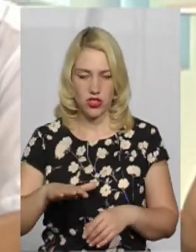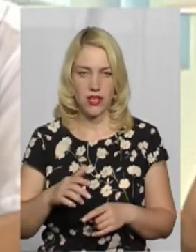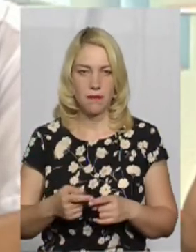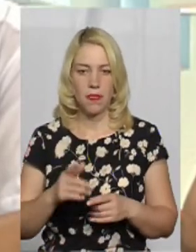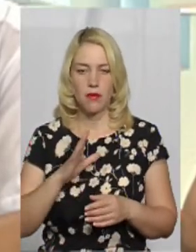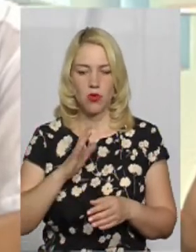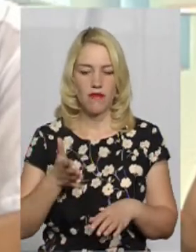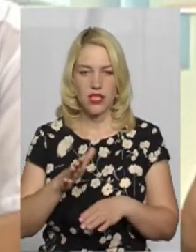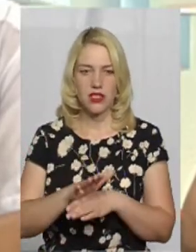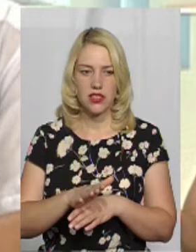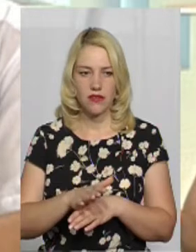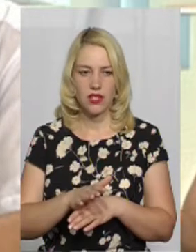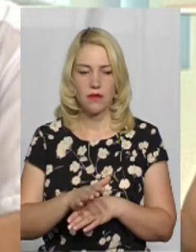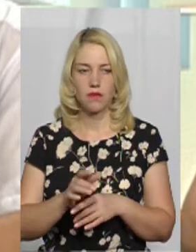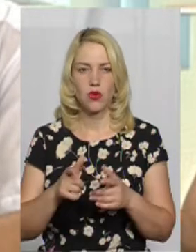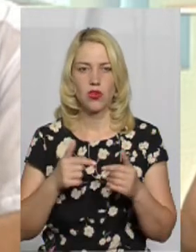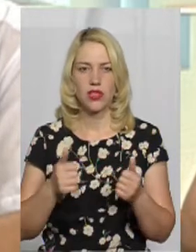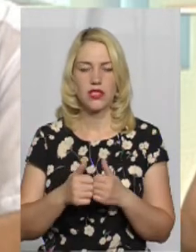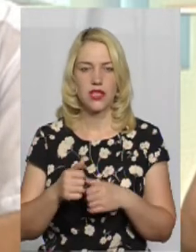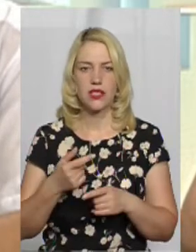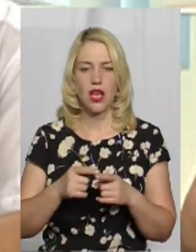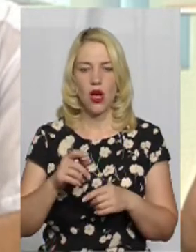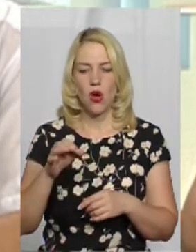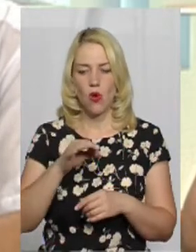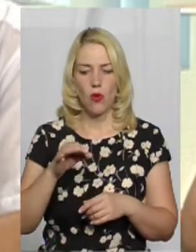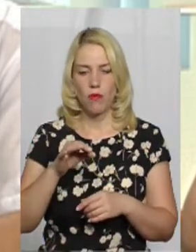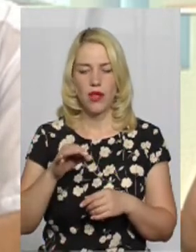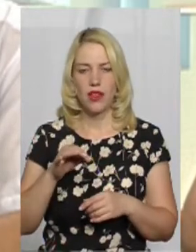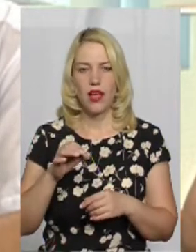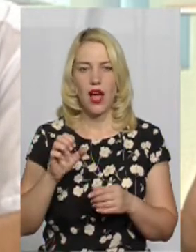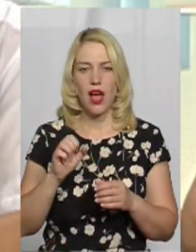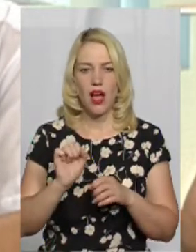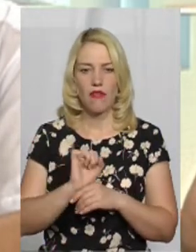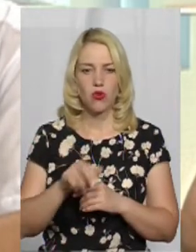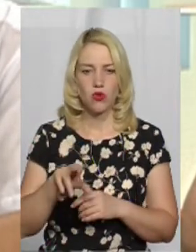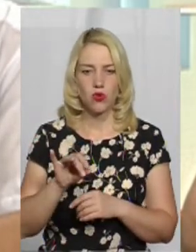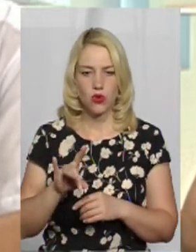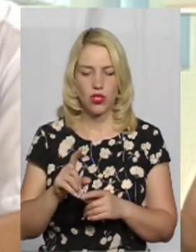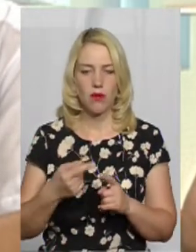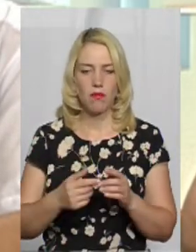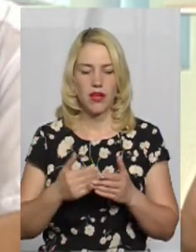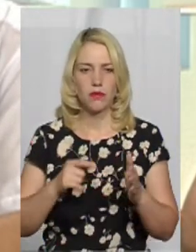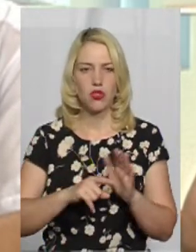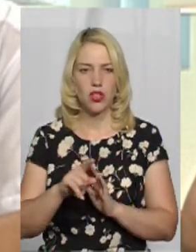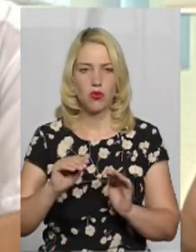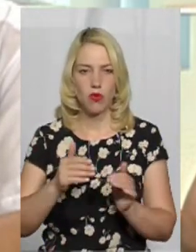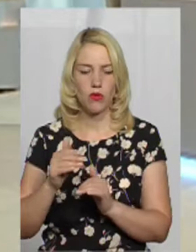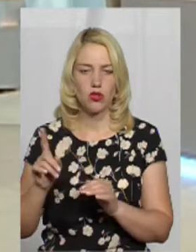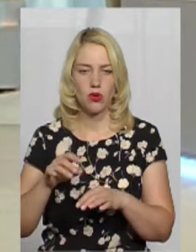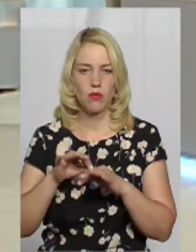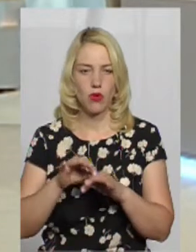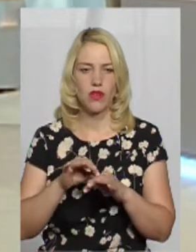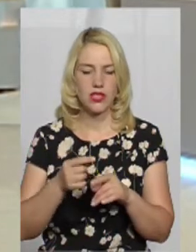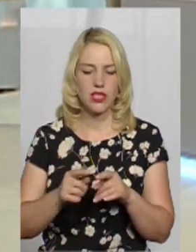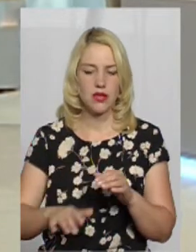Була вказівка підрядів організації ДП Хмельницької обл. Автодор перед початком введення обмежень, щоб привести ці